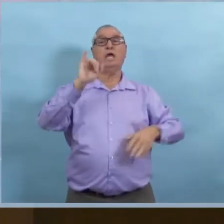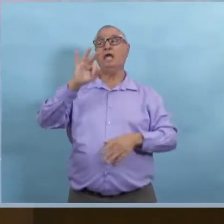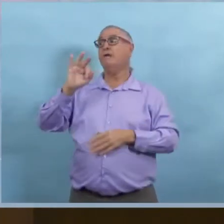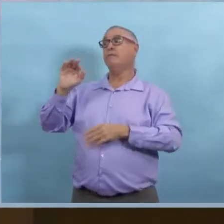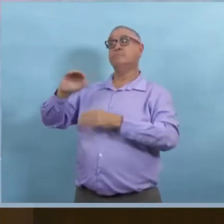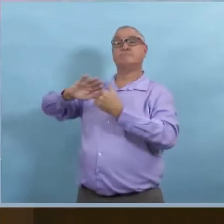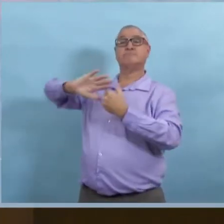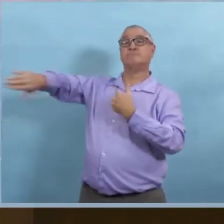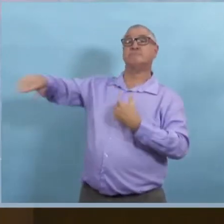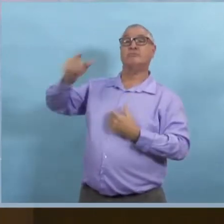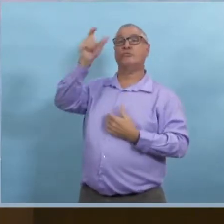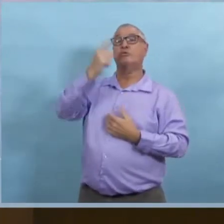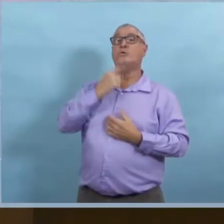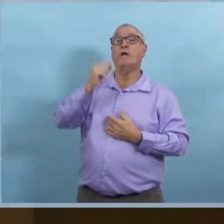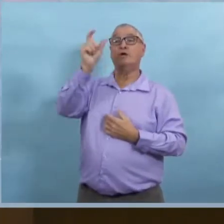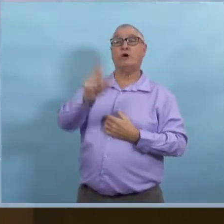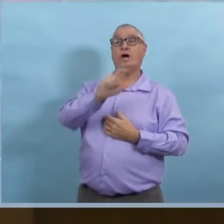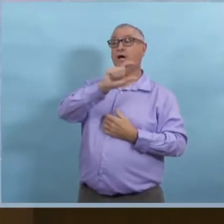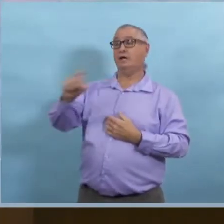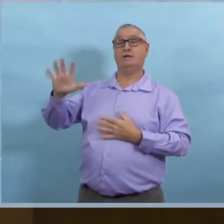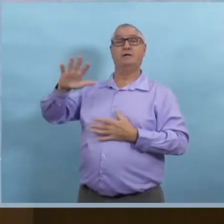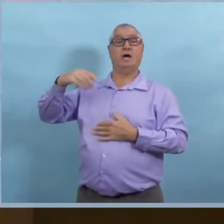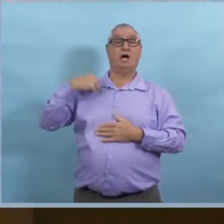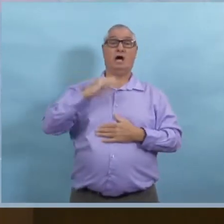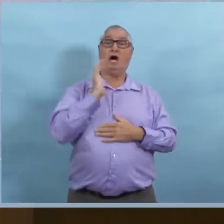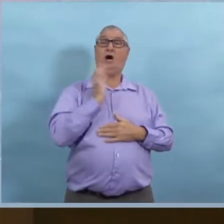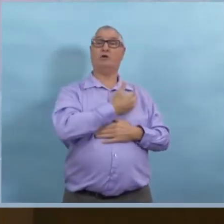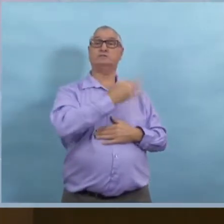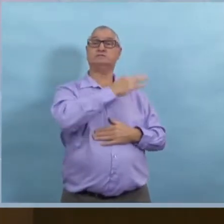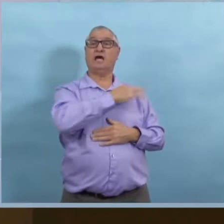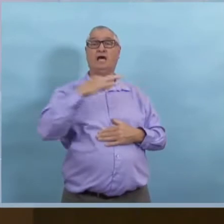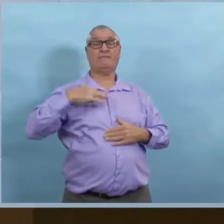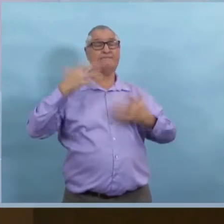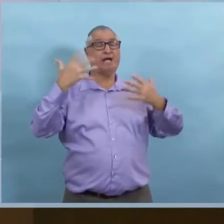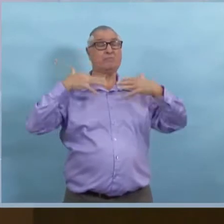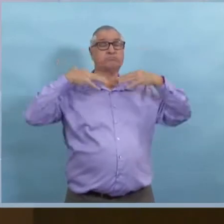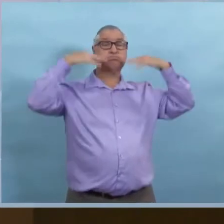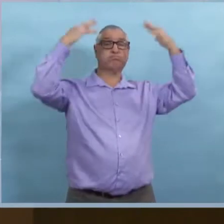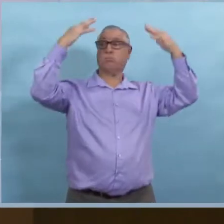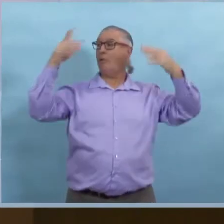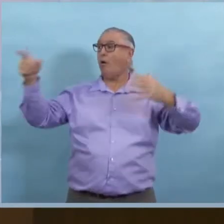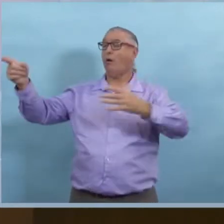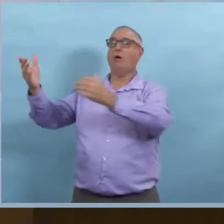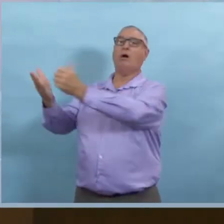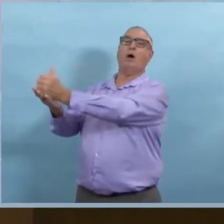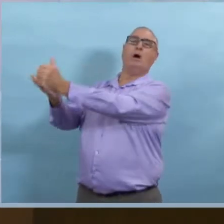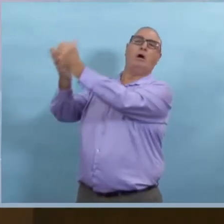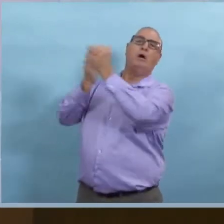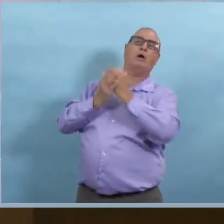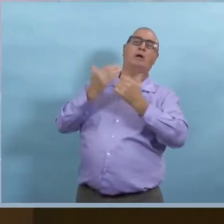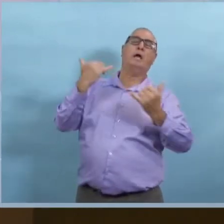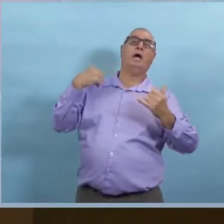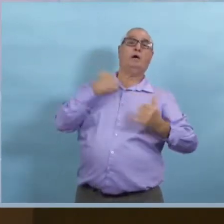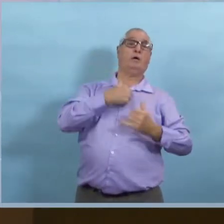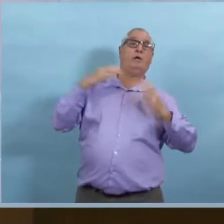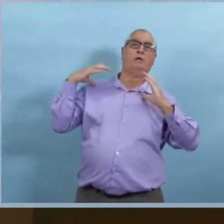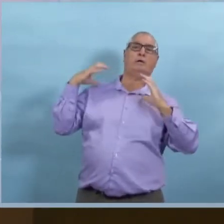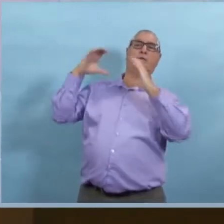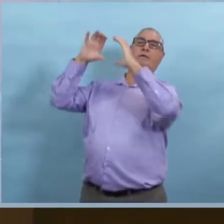'ajouter à notre capacité puisqu'ils vont pouvoir nous aider au niveau de la recherche des contacts. Donc, c'est un service